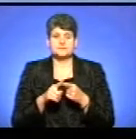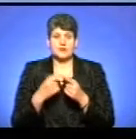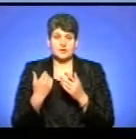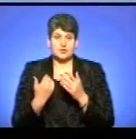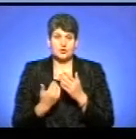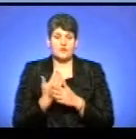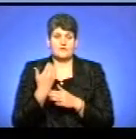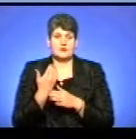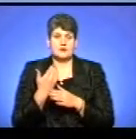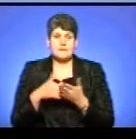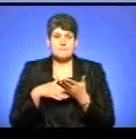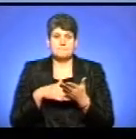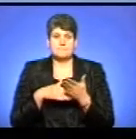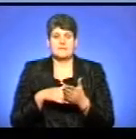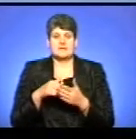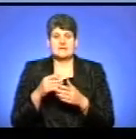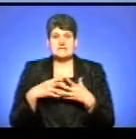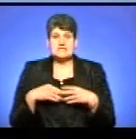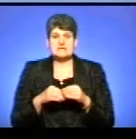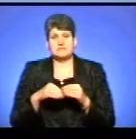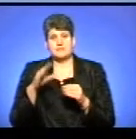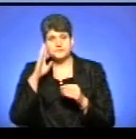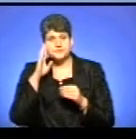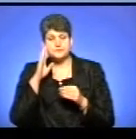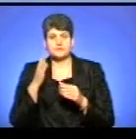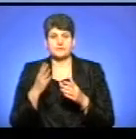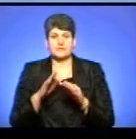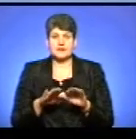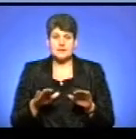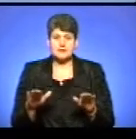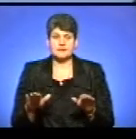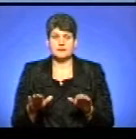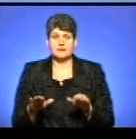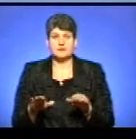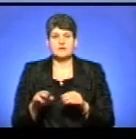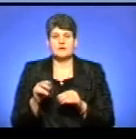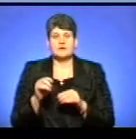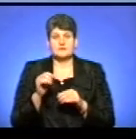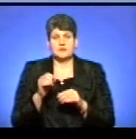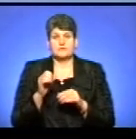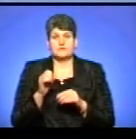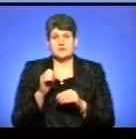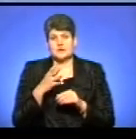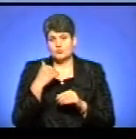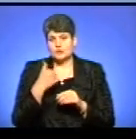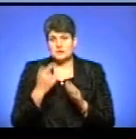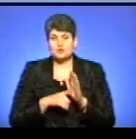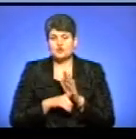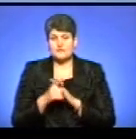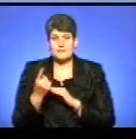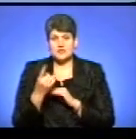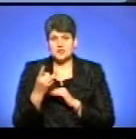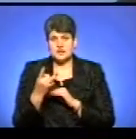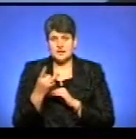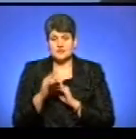хвиля така, як поміч бійцям, їхнім сім'ям, їхнім дітям. І потім ми в 15-му році запачкували перший раз, я